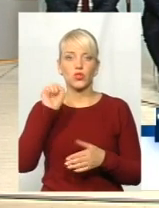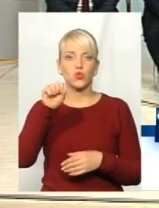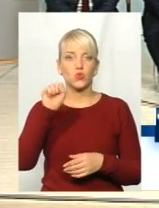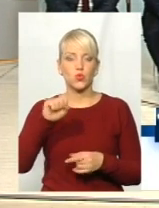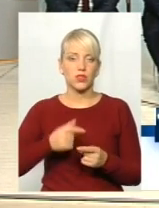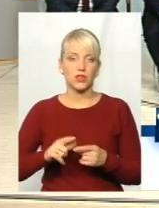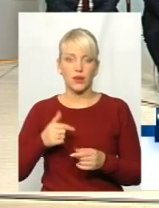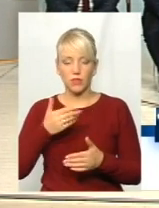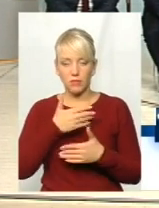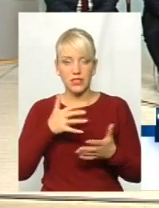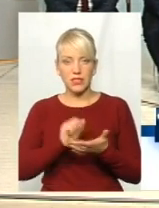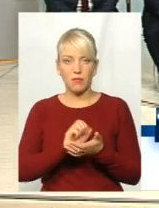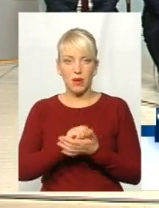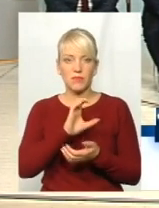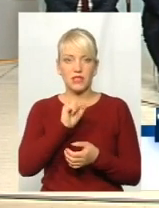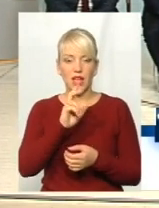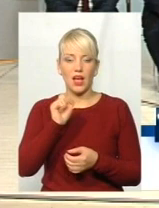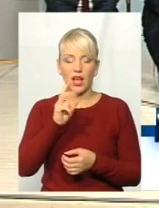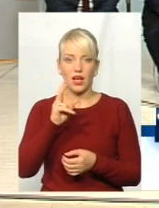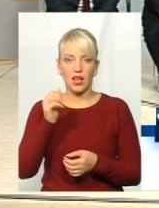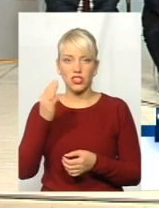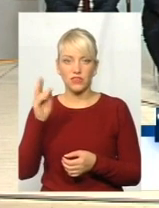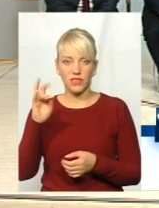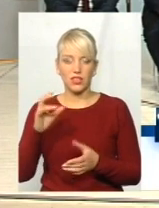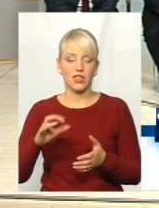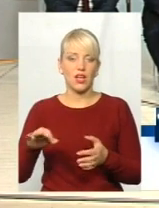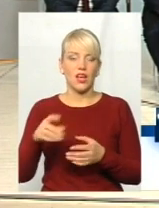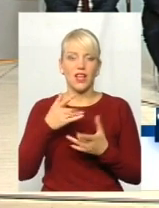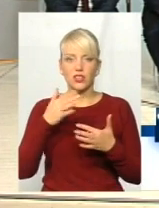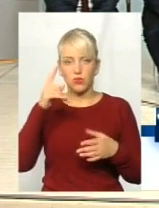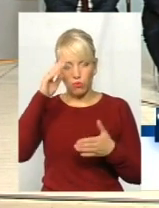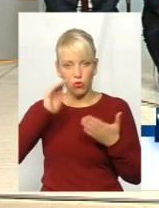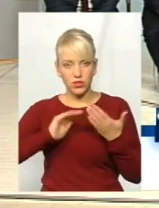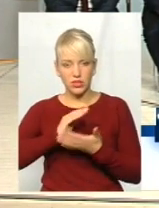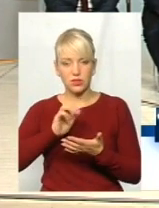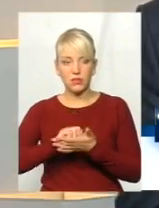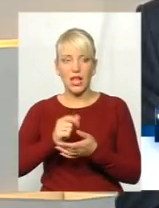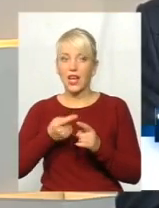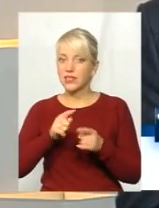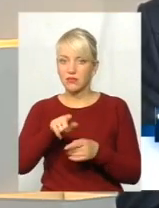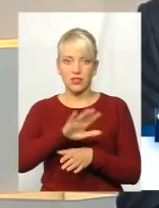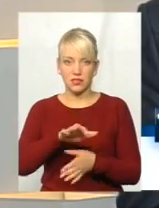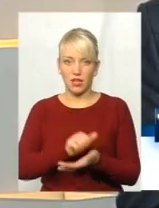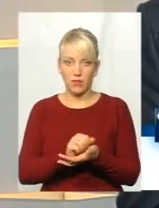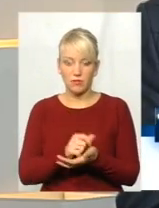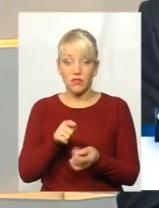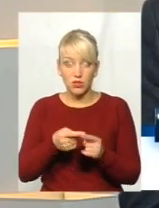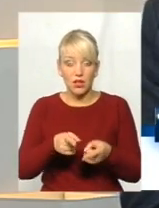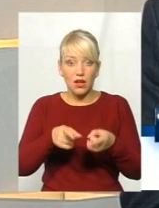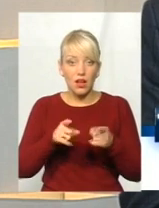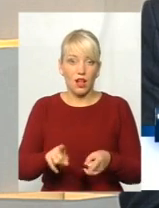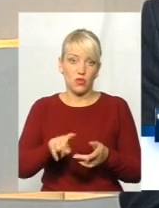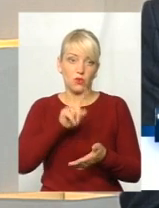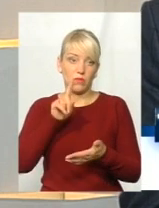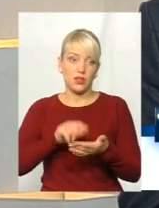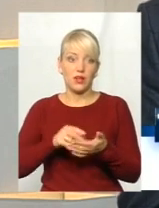От ми займаємося Саакашвілі, обласна рада, ми займаємося іншими політиканствами, а не займаємося. Оце реальне питання. От коли ми би